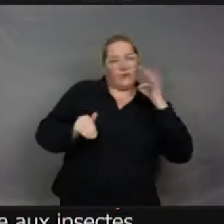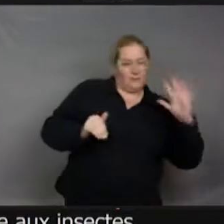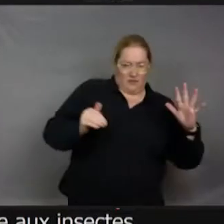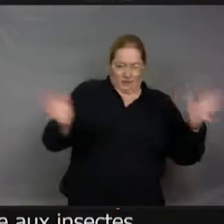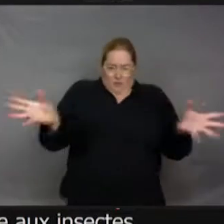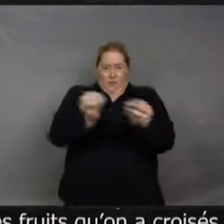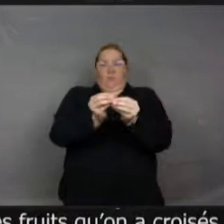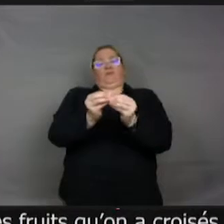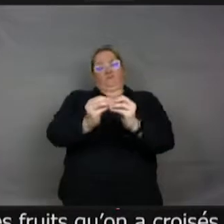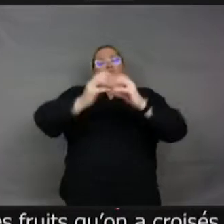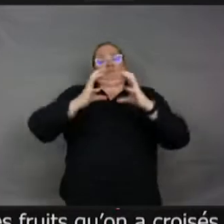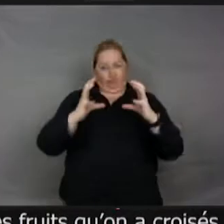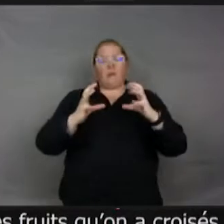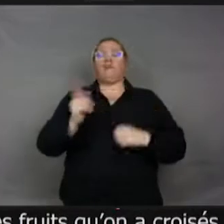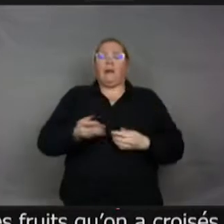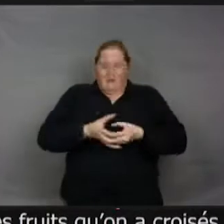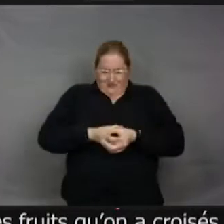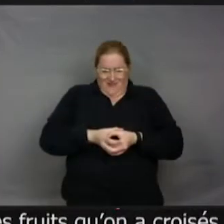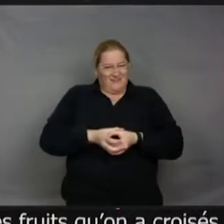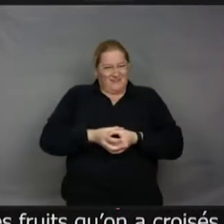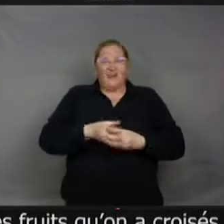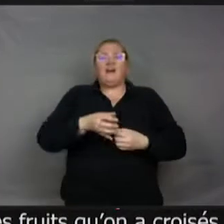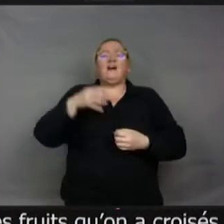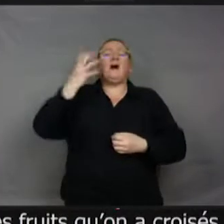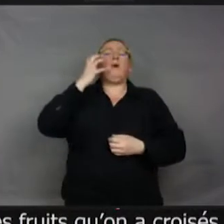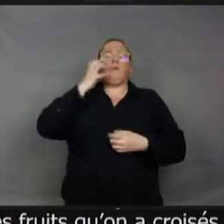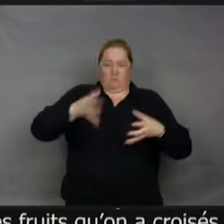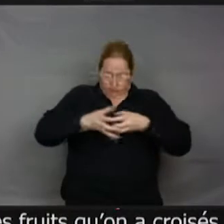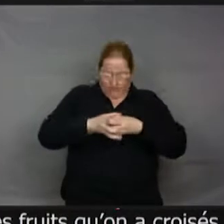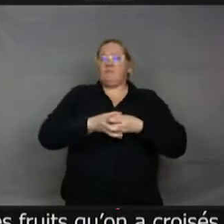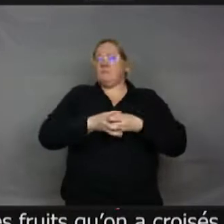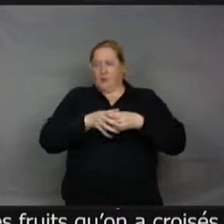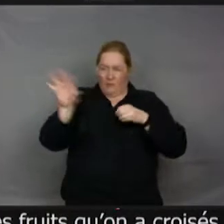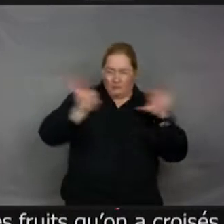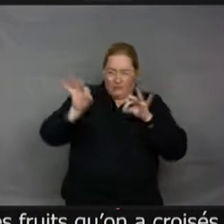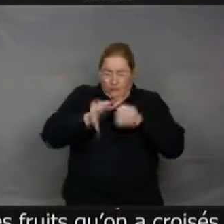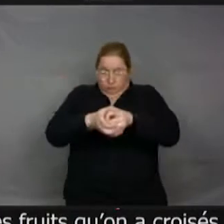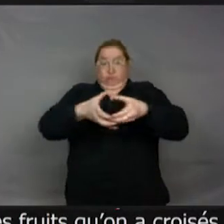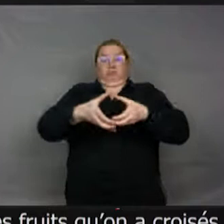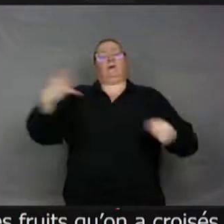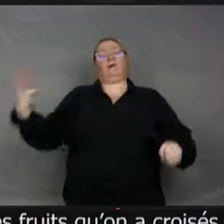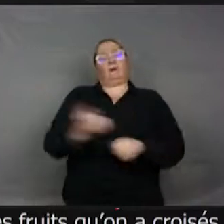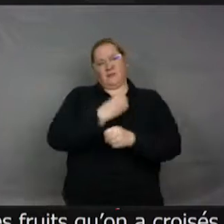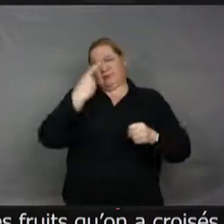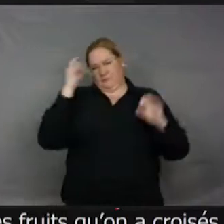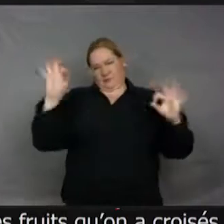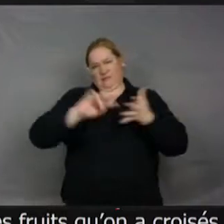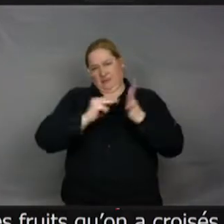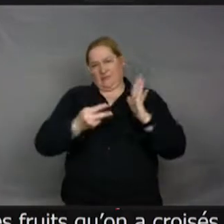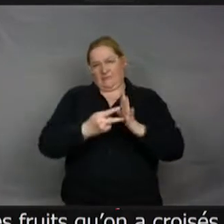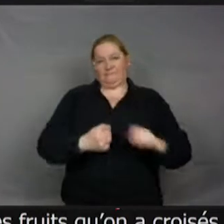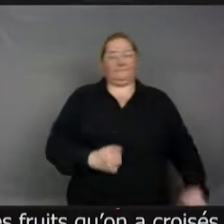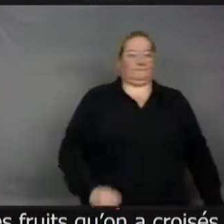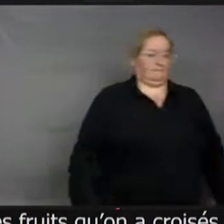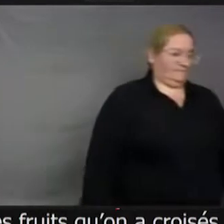pommes originelles sont un peu plus petites. On les a croisées, elles deviennent grosses. Mais c'est exactement ça. Et la plupart du temps,